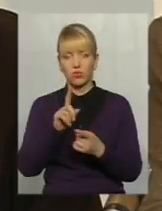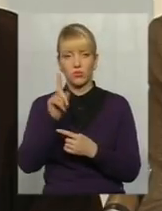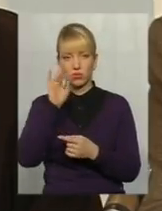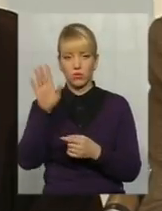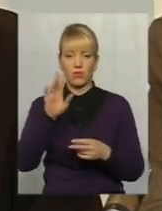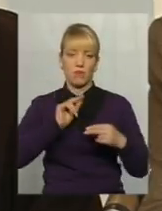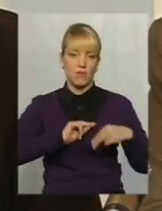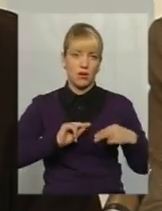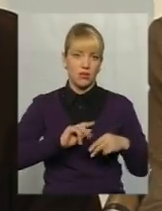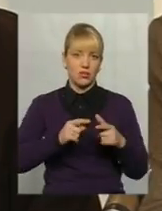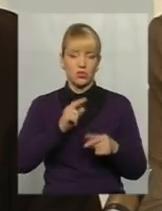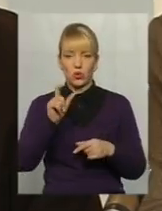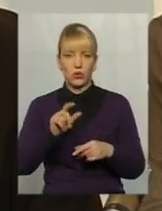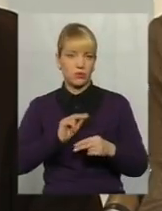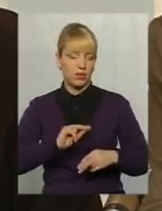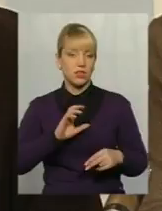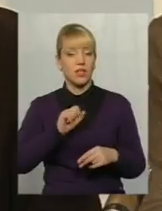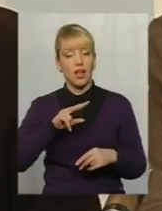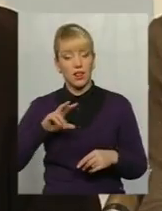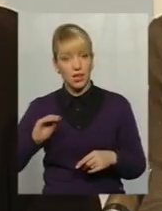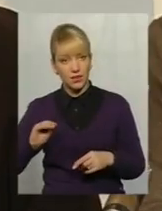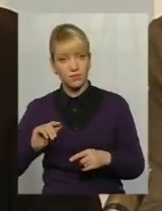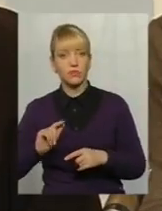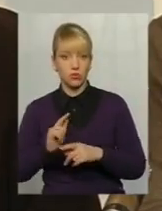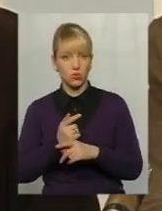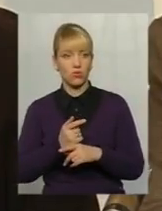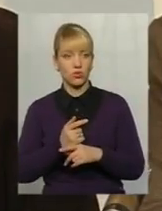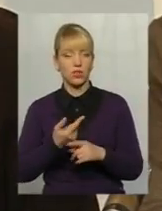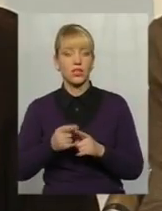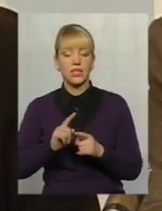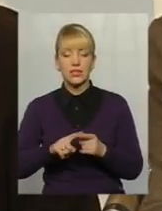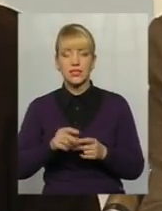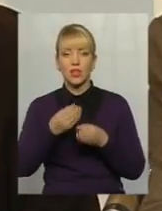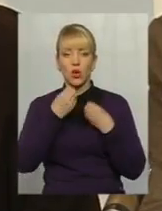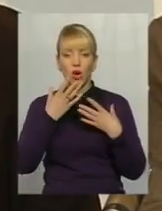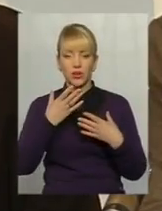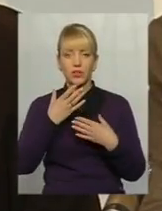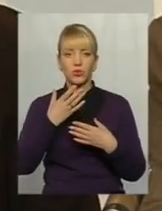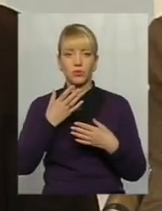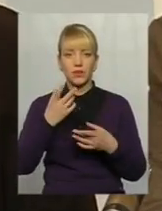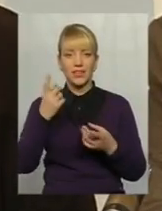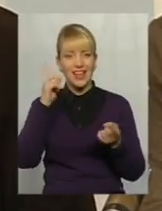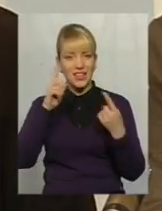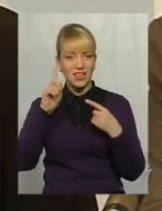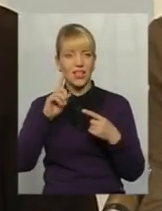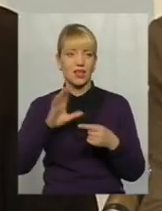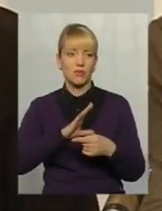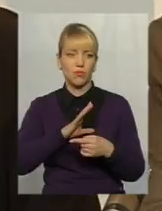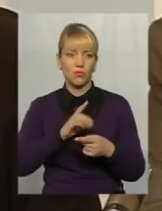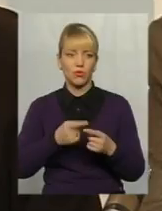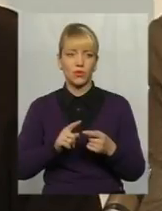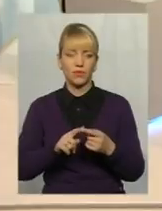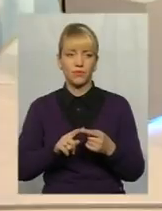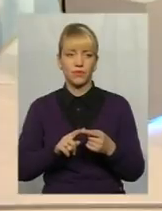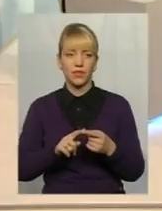людини праці і так далі. Але ж, знову ж таки, ці добрі загалом ідеї, вони були найбільше і найактивніше підхоплені